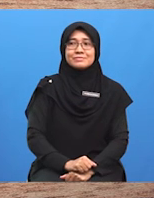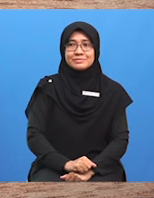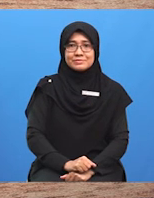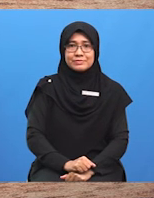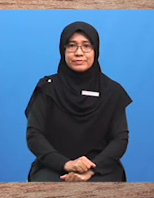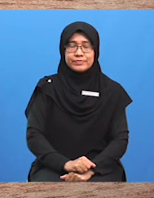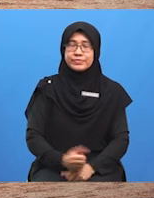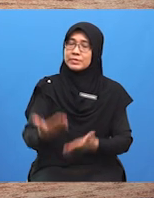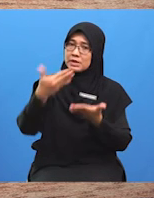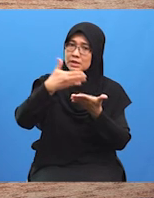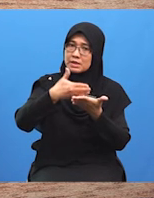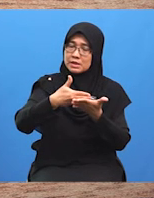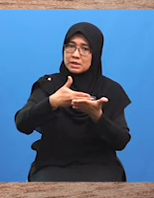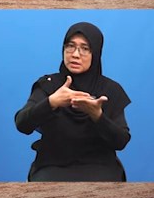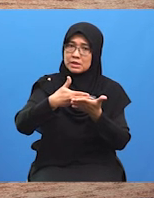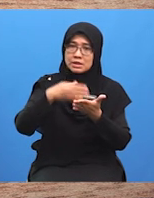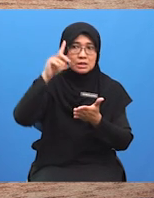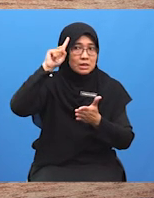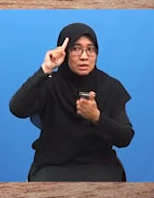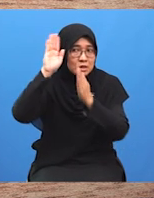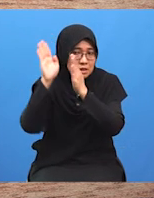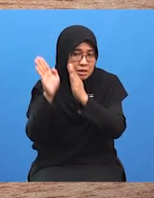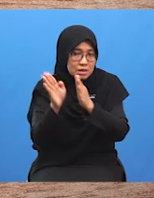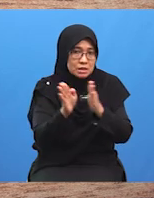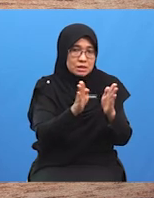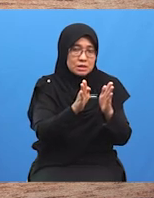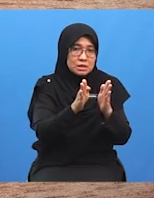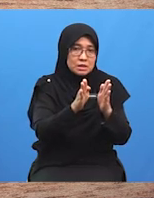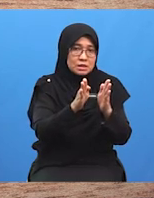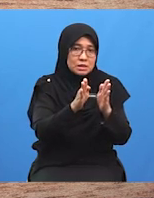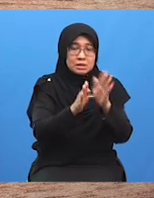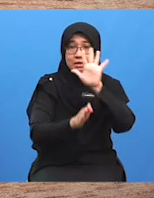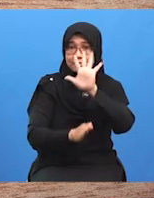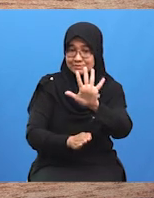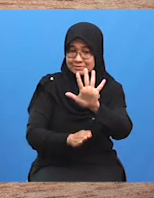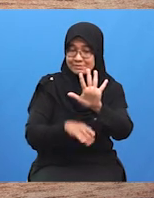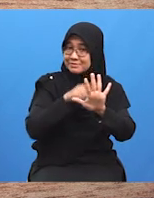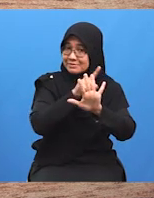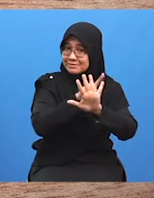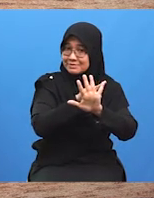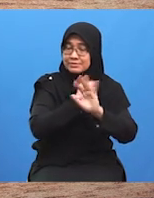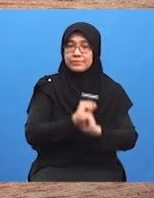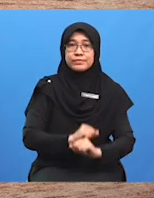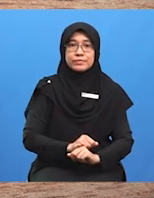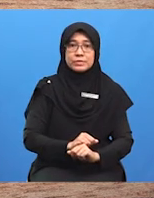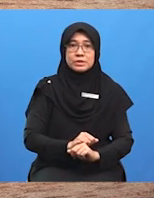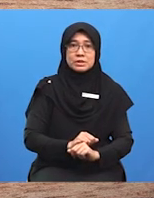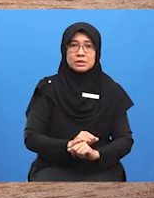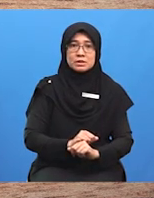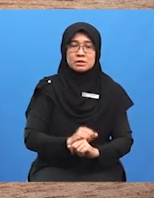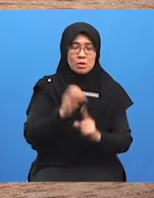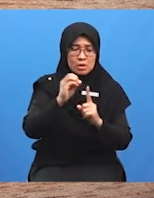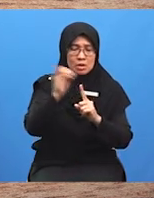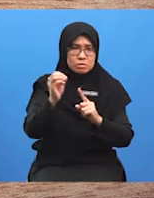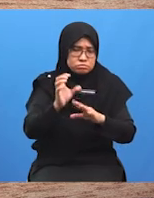Seterusnya Strategi dan taktik perundingan yang kelima adalah Outrageous